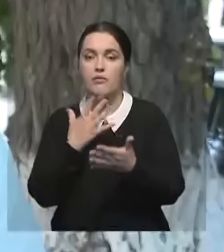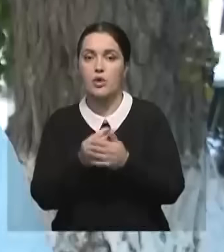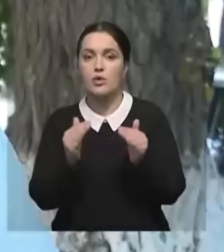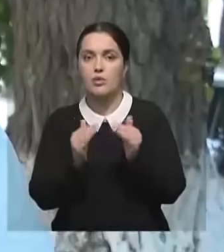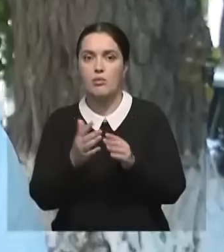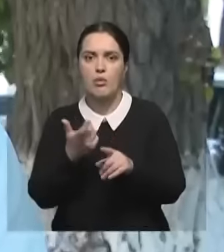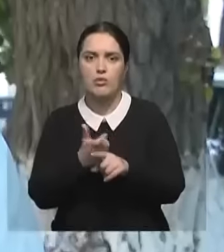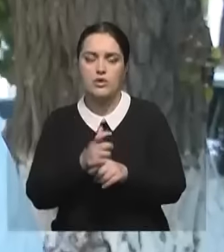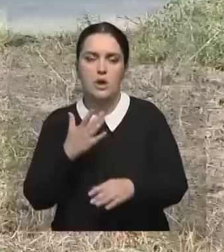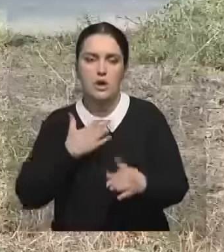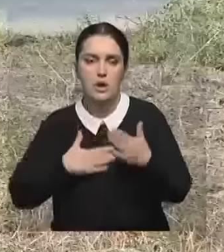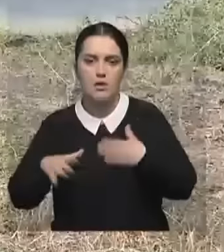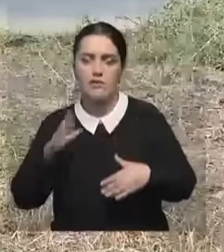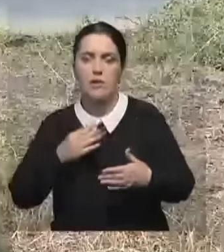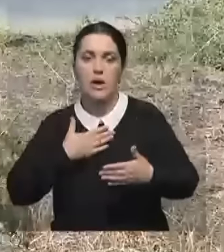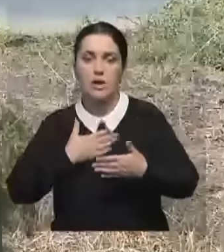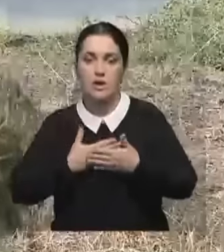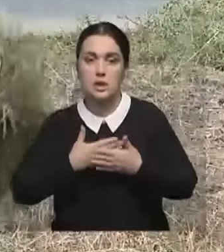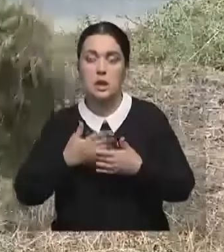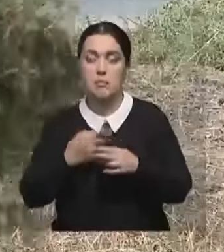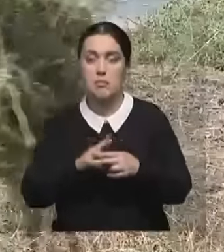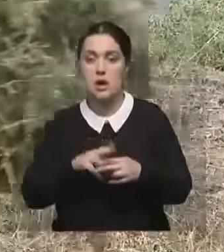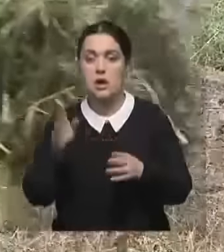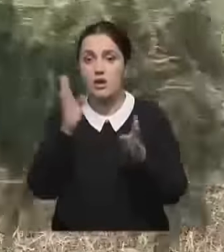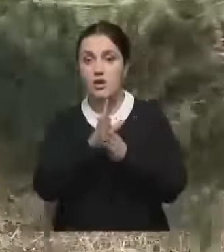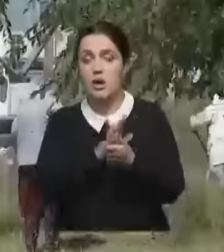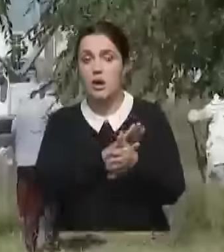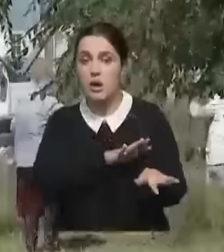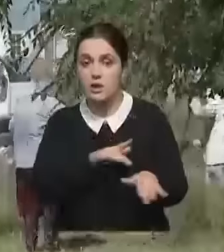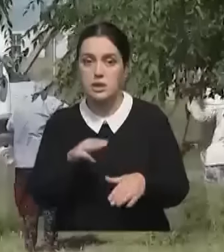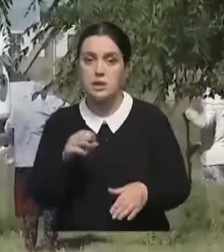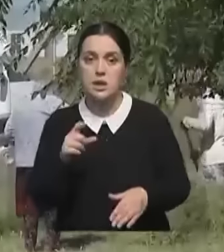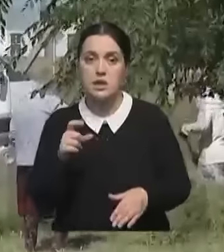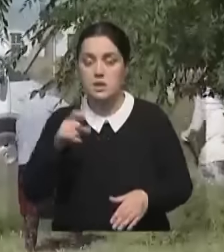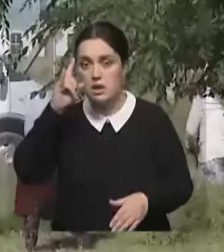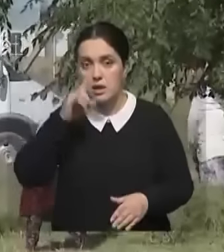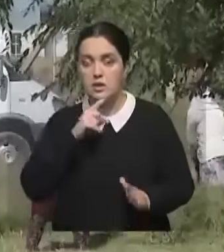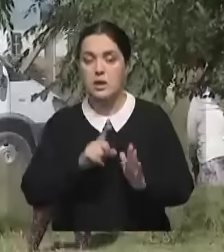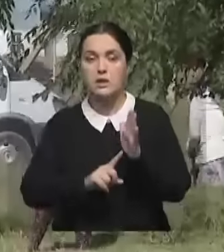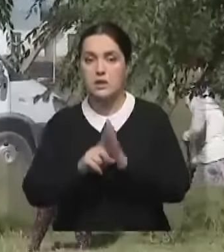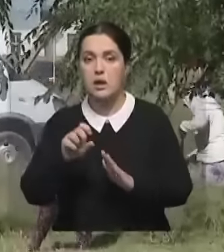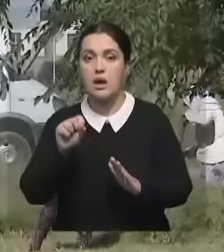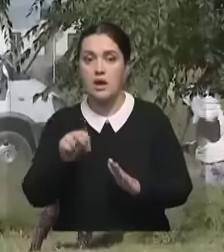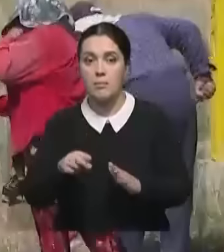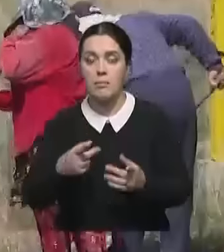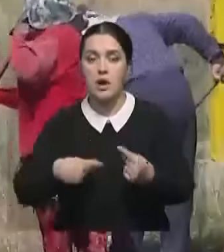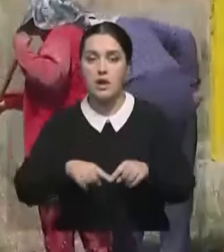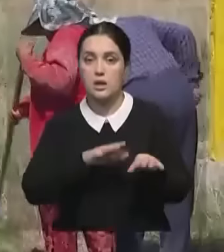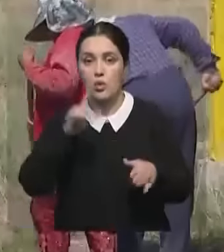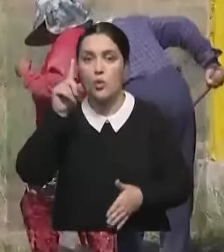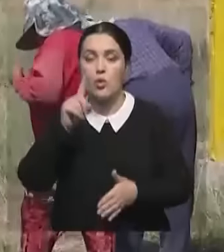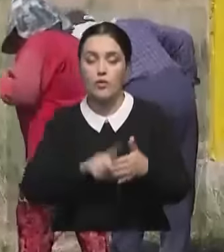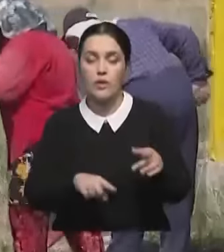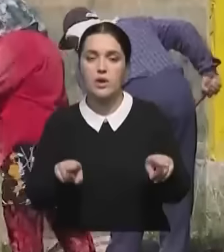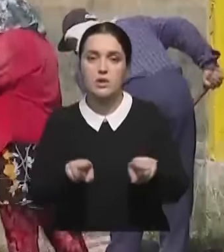радует активность земляков». Напомню, экологическая акция «Таза Казахстан» стартовала в стране в начале апреля. Организаторы уверены, такие массовые